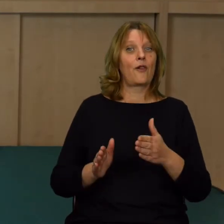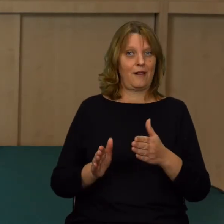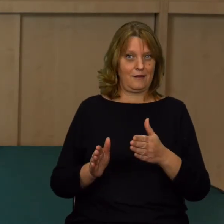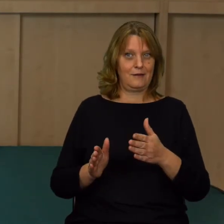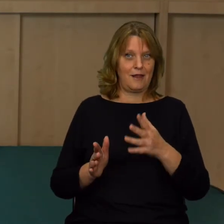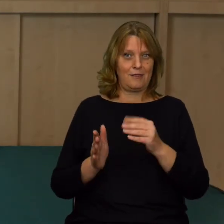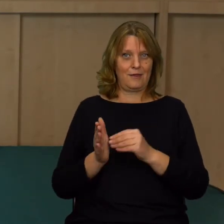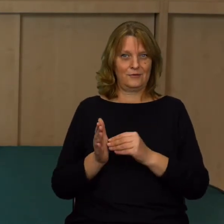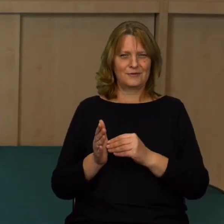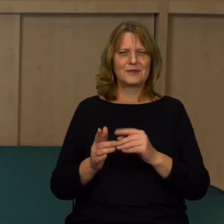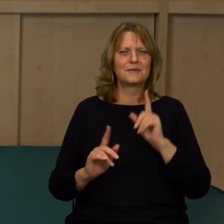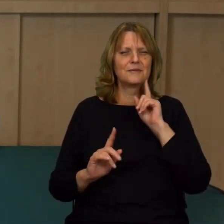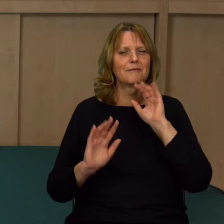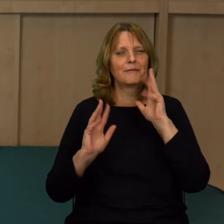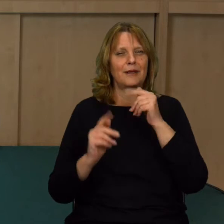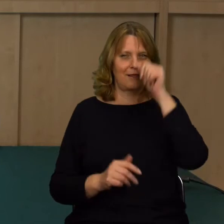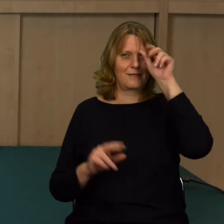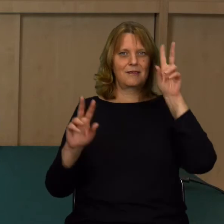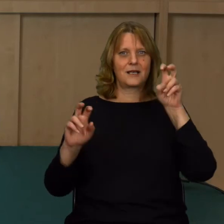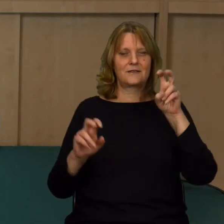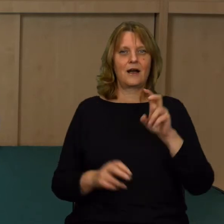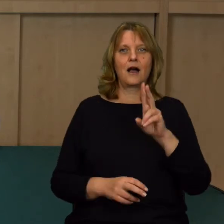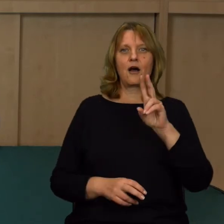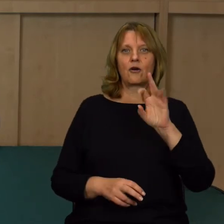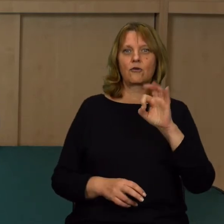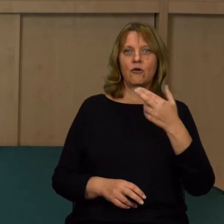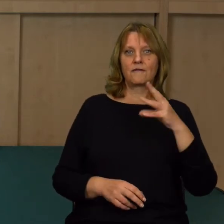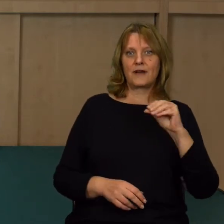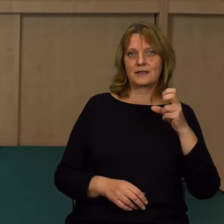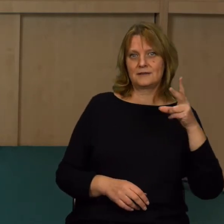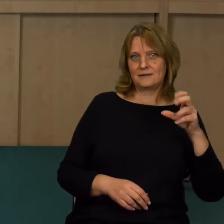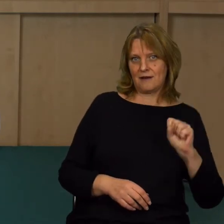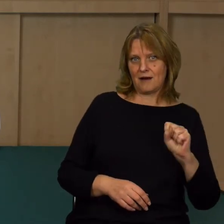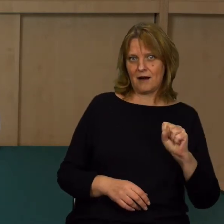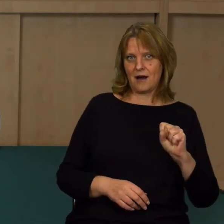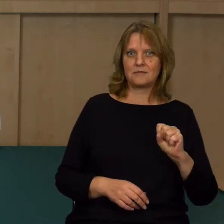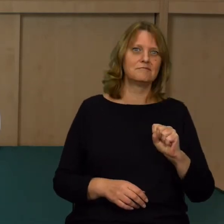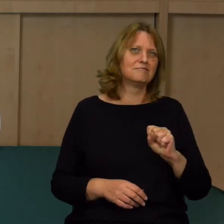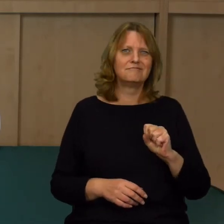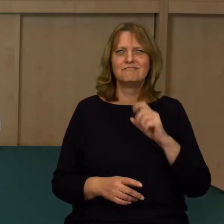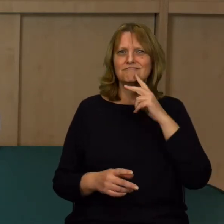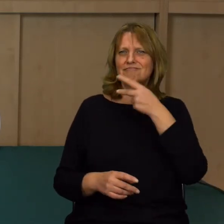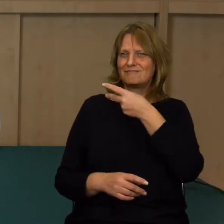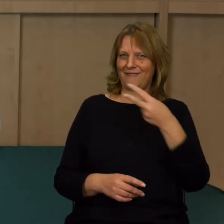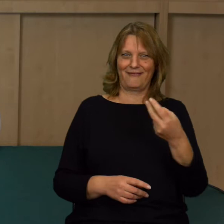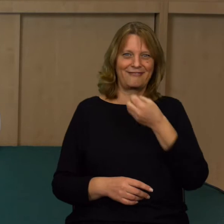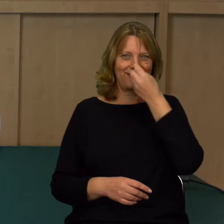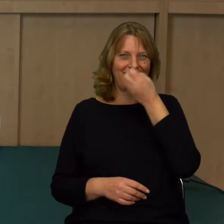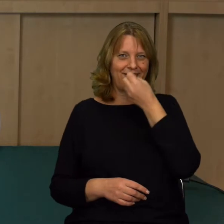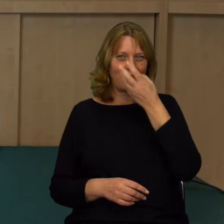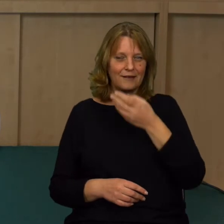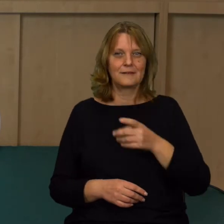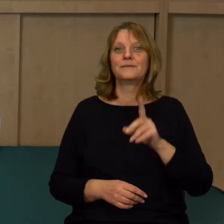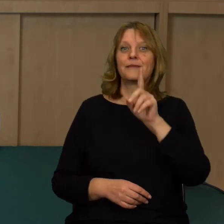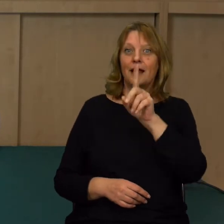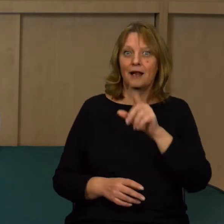zjawiska, które jest przepięknie nazwane konwekcją. No słowo prawie jak jakiś kwiatek. Ale